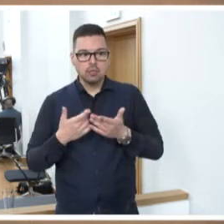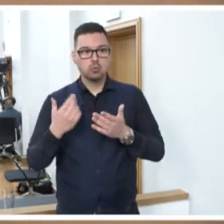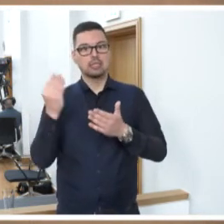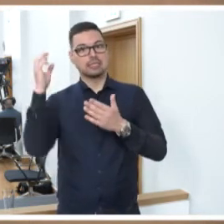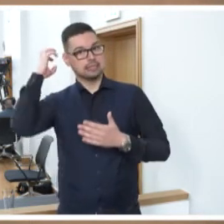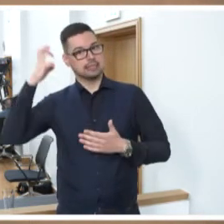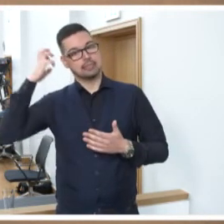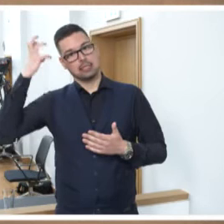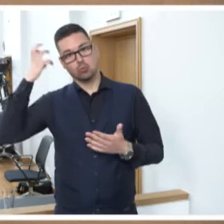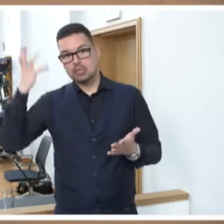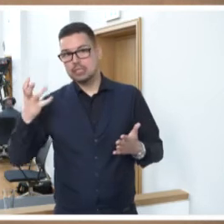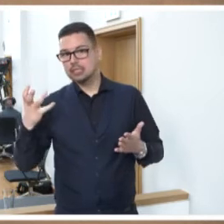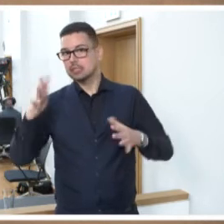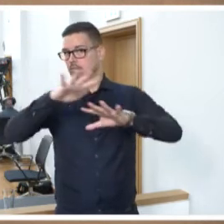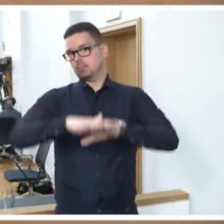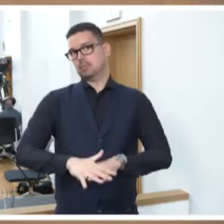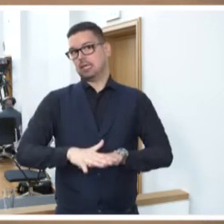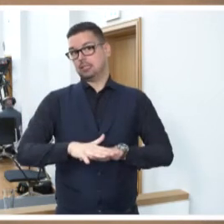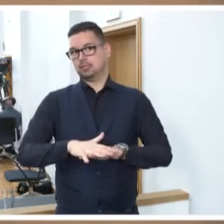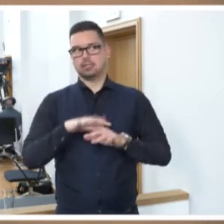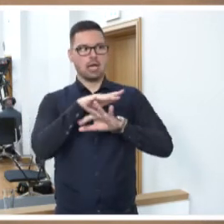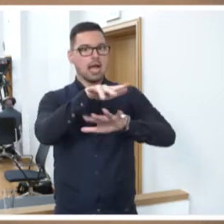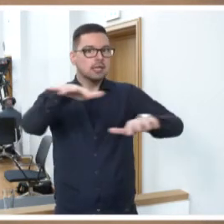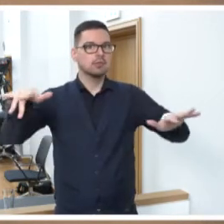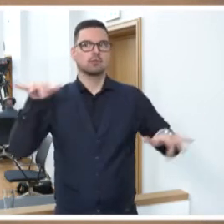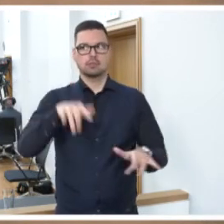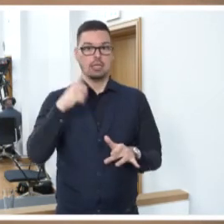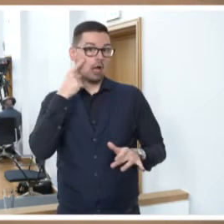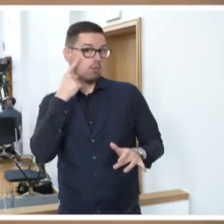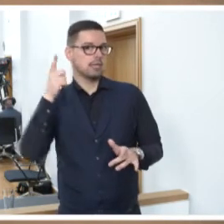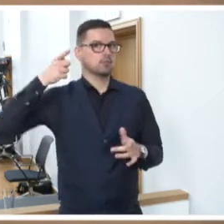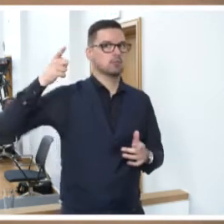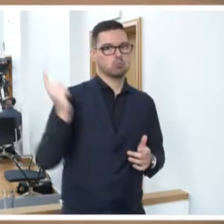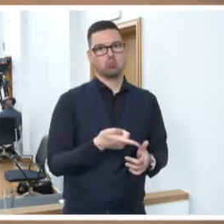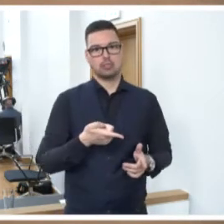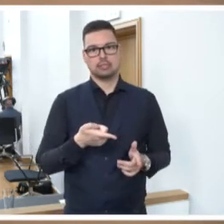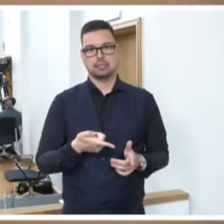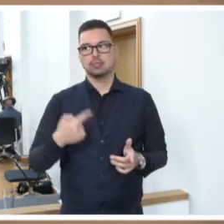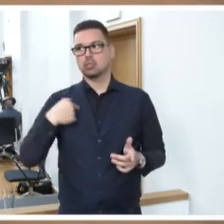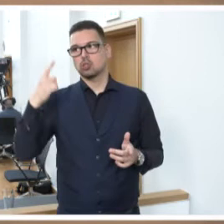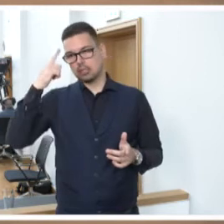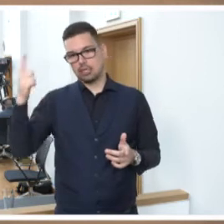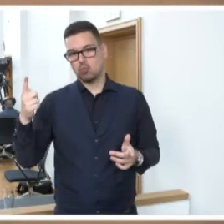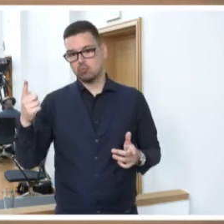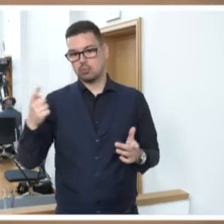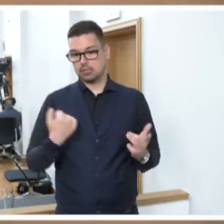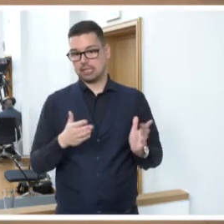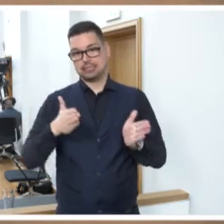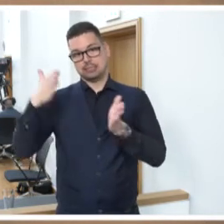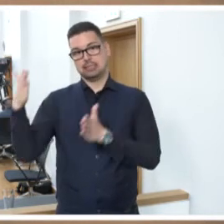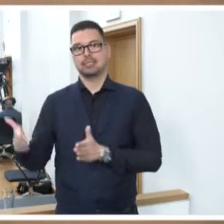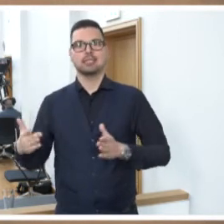Konspirationstheorien im Netz alles bewirken. Wir müssen das ernst nehmen und ich finde auf der einen Seite